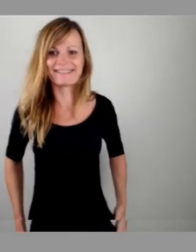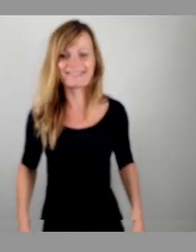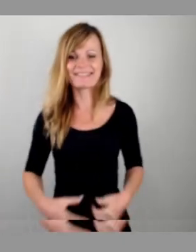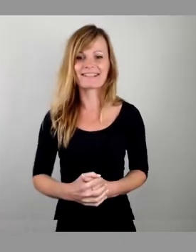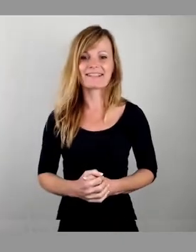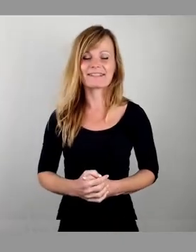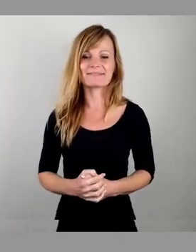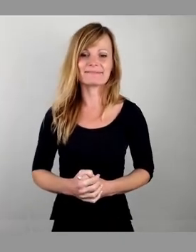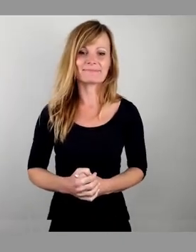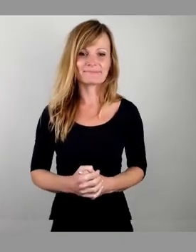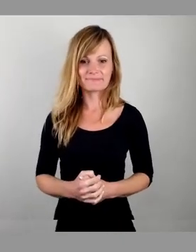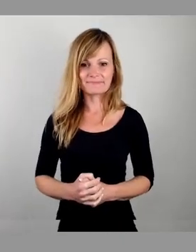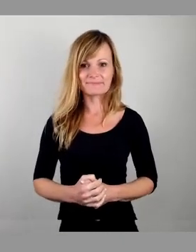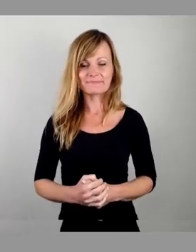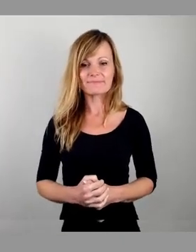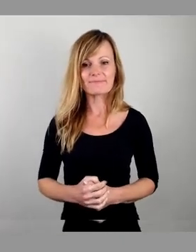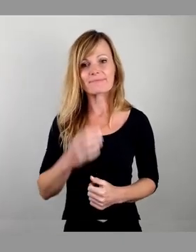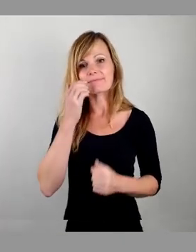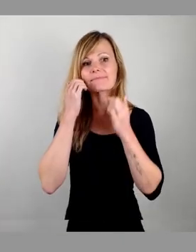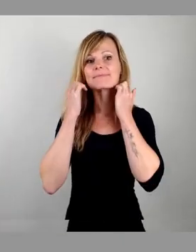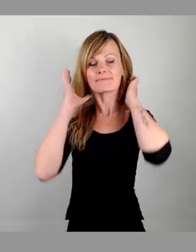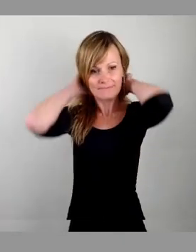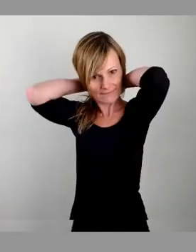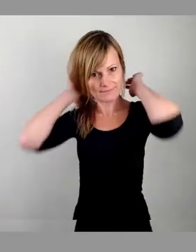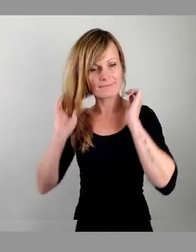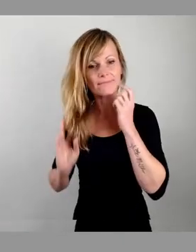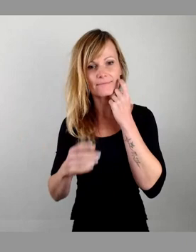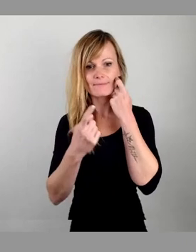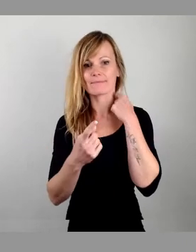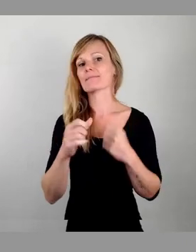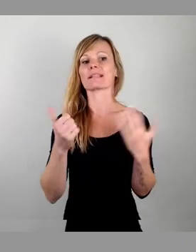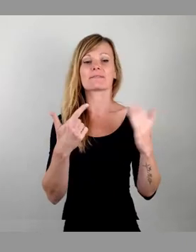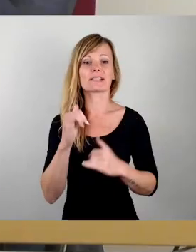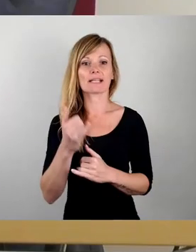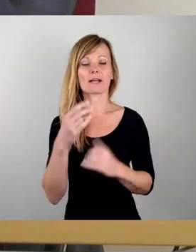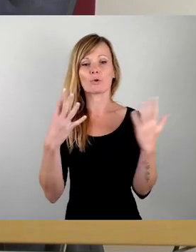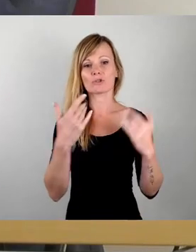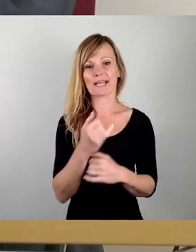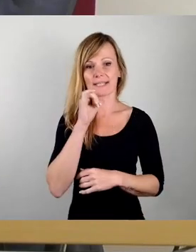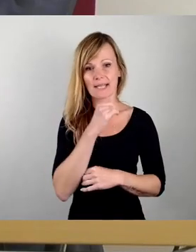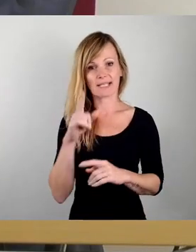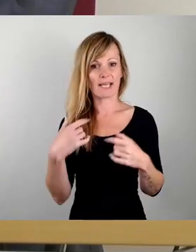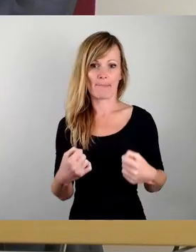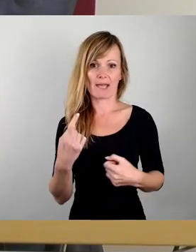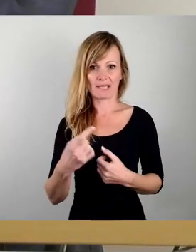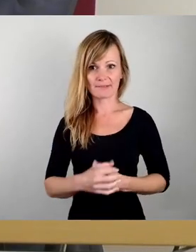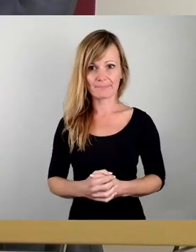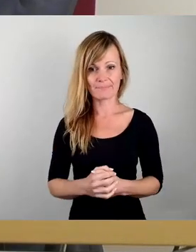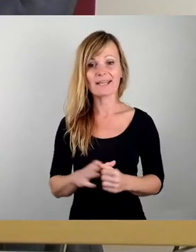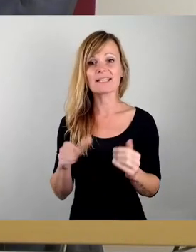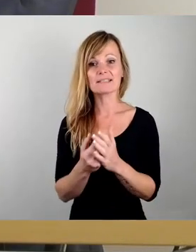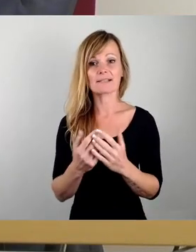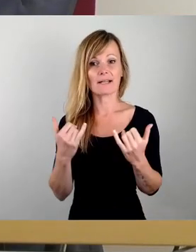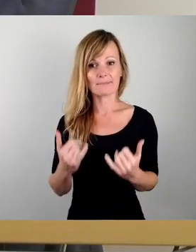Dieser hat mit 26 Jahren 39, nein, keine Mehrheit bekommen. Und deshalb stelle ich den